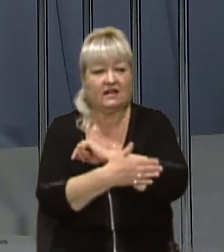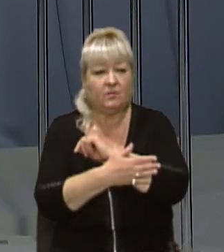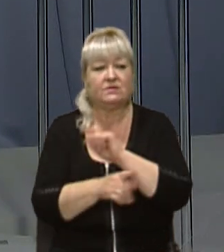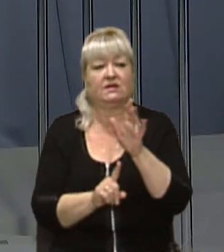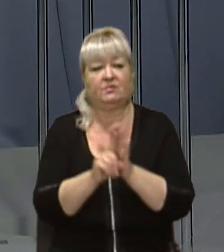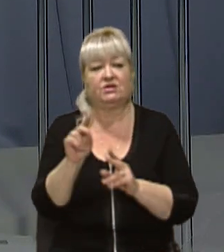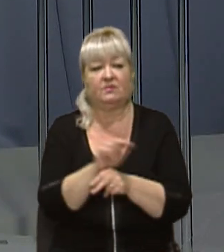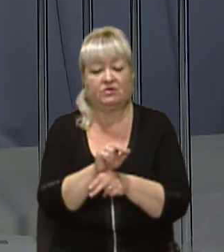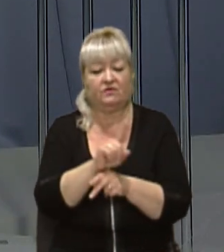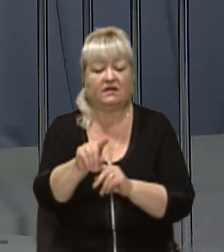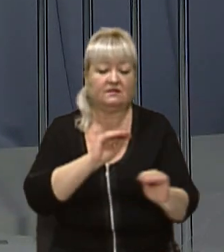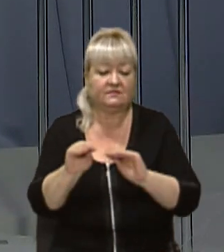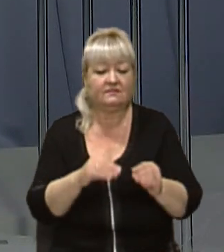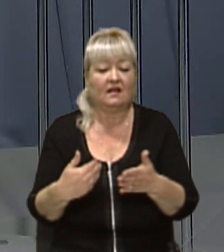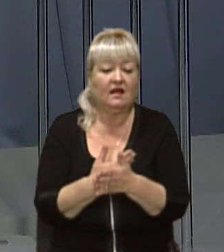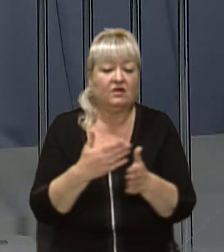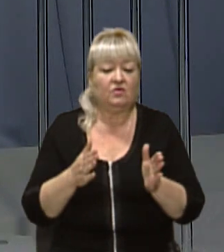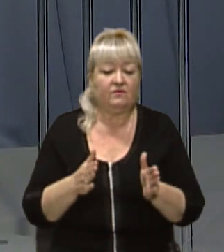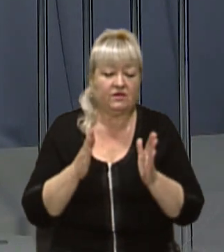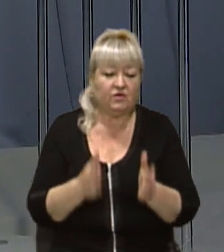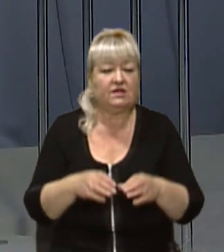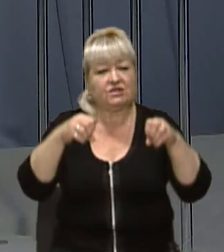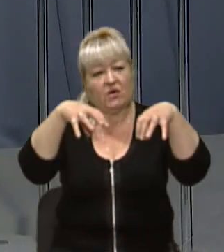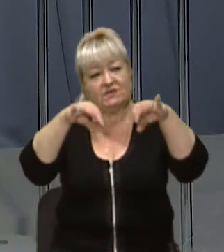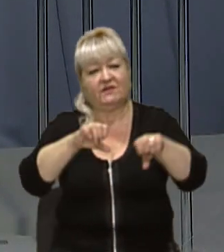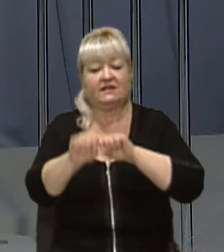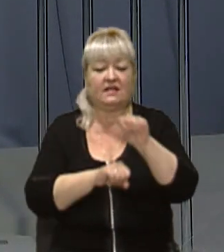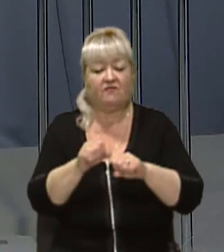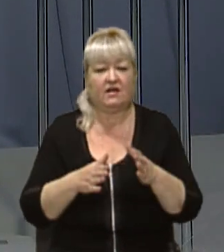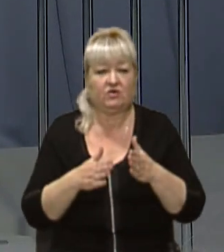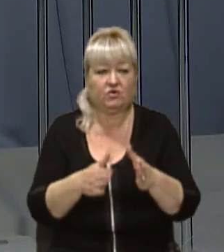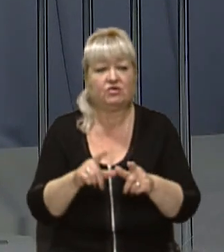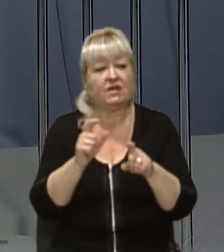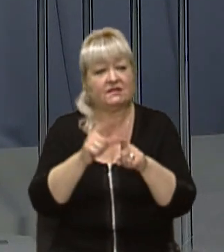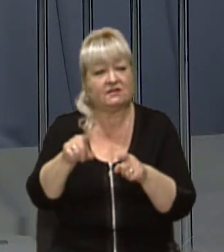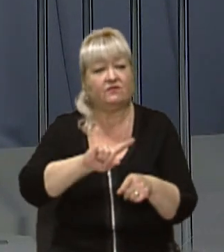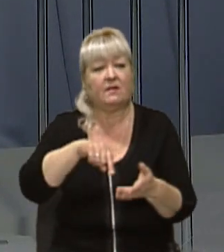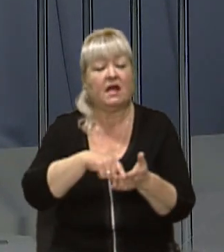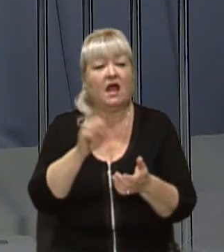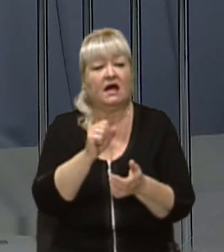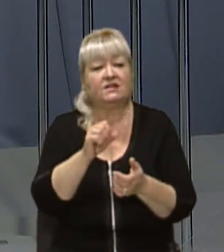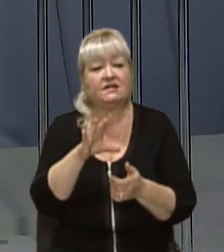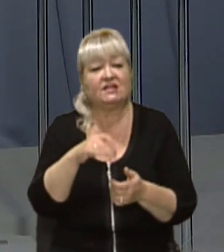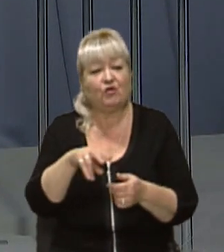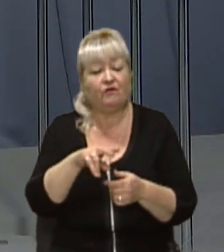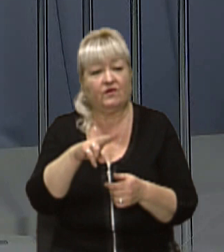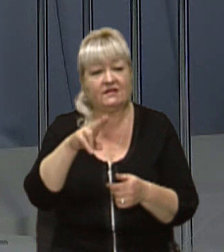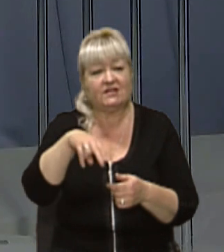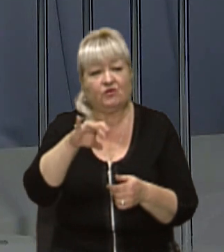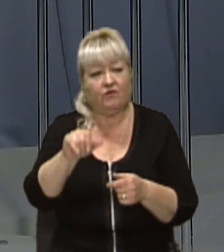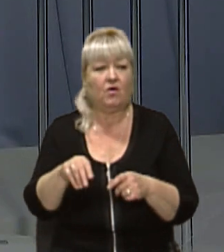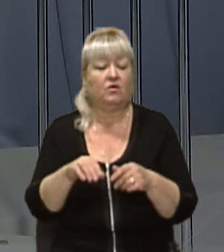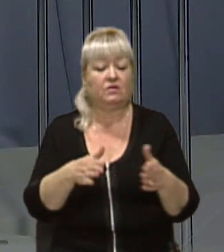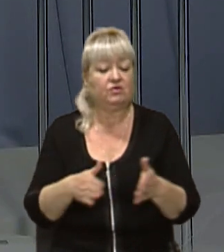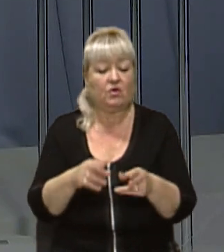новий асфальт, тротуари, велодоріжку і освітлення. За словами мера міста Андрія Садового, дорогу не ремонтували від 80-х